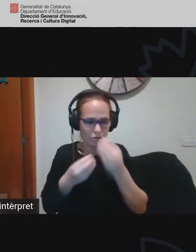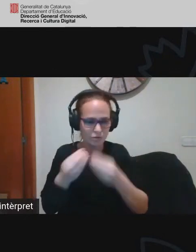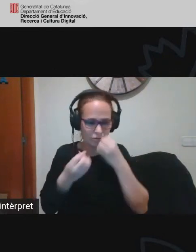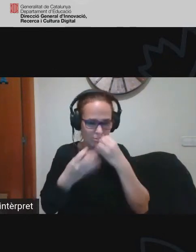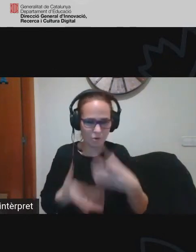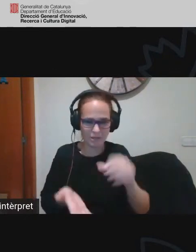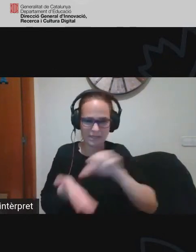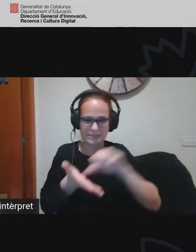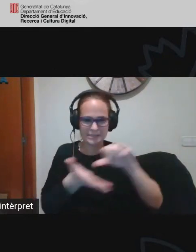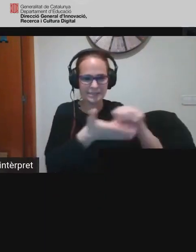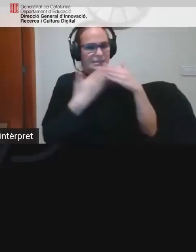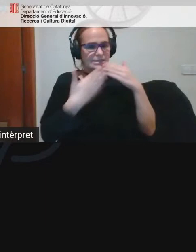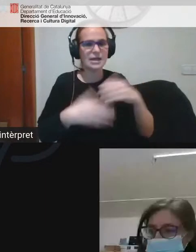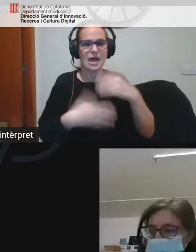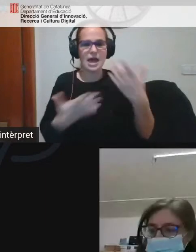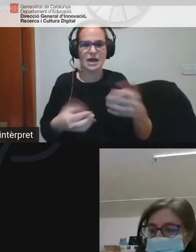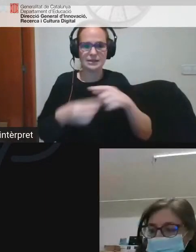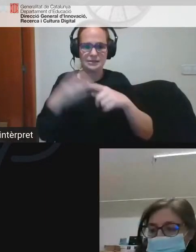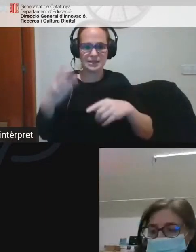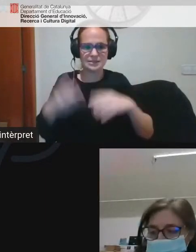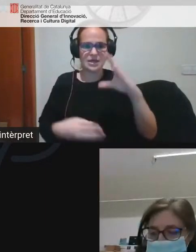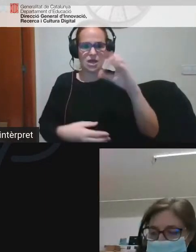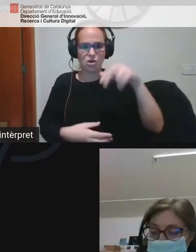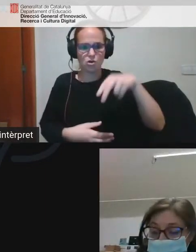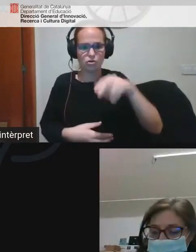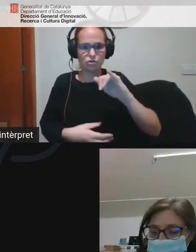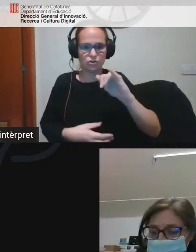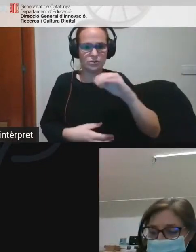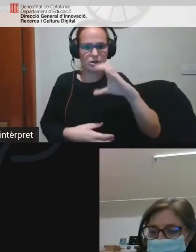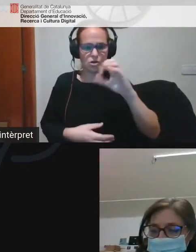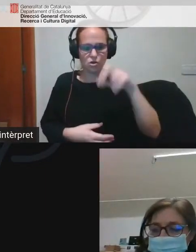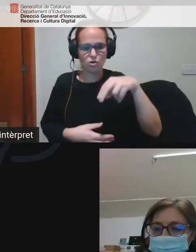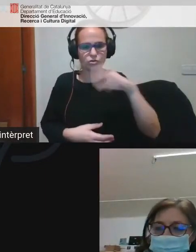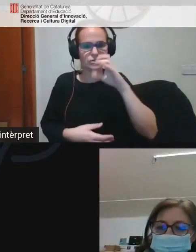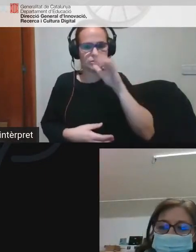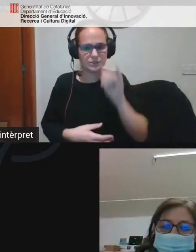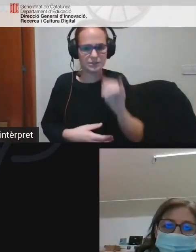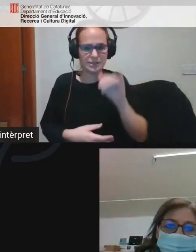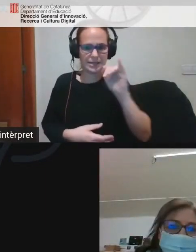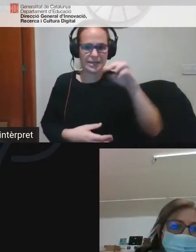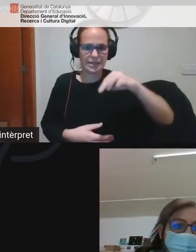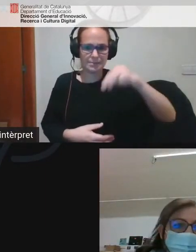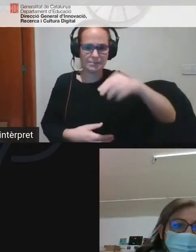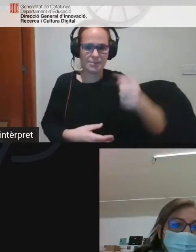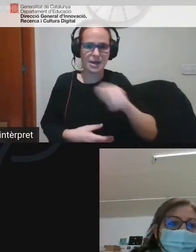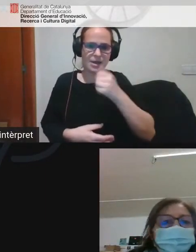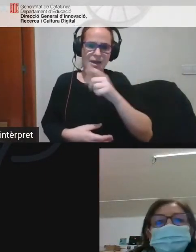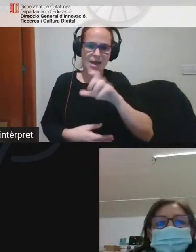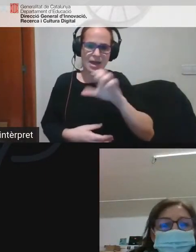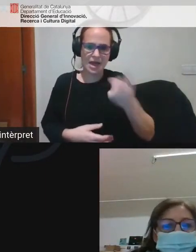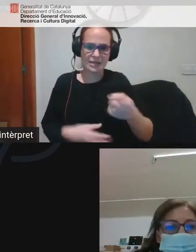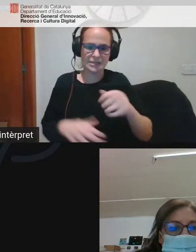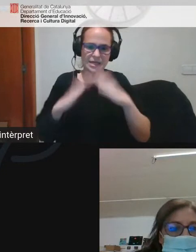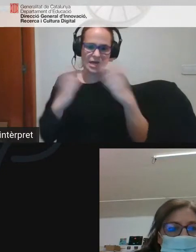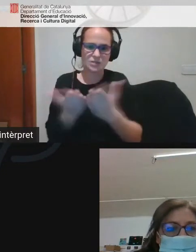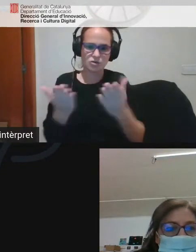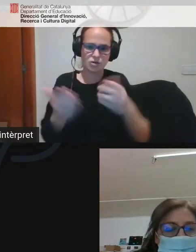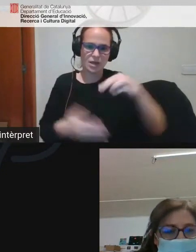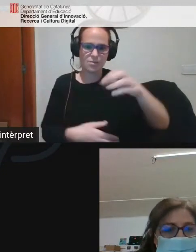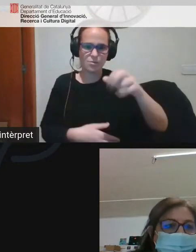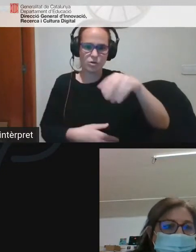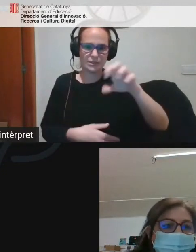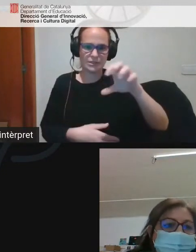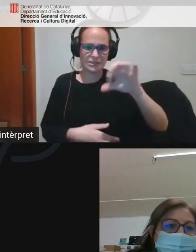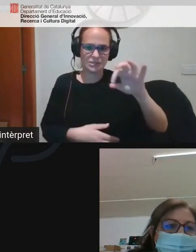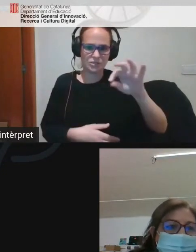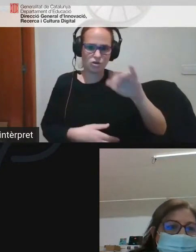ara passem a la Conxi i l'Àlex de l'escola Montessori tenim aquí la himna i l'Àlex ens falta la Conxita Conxi